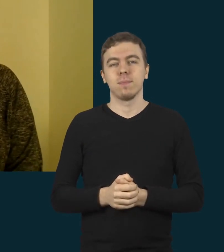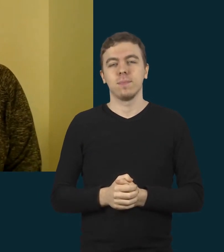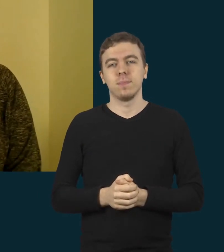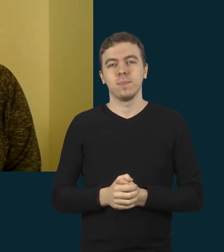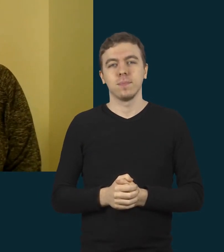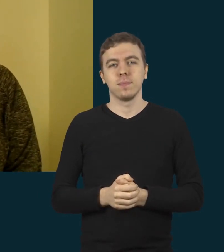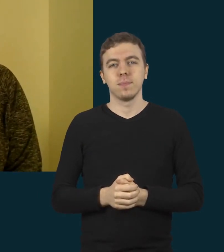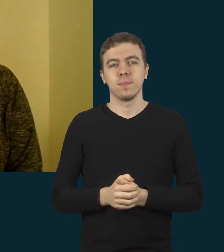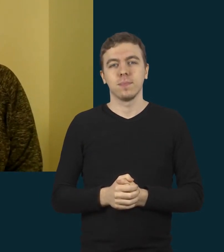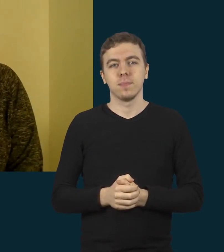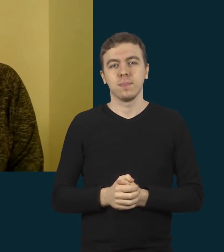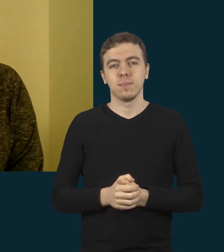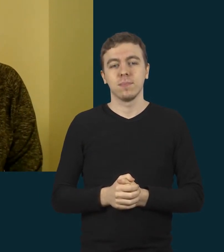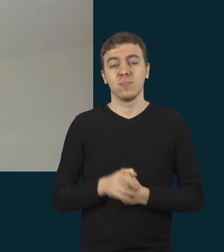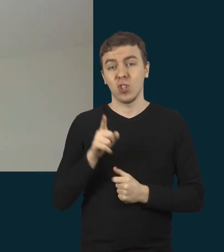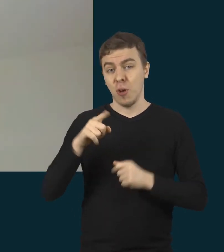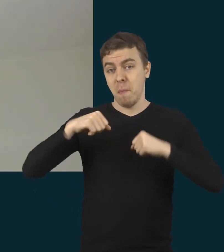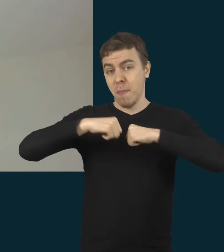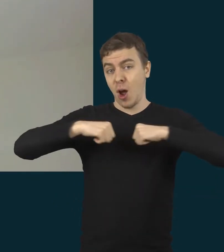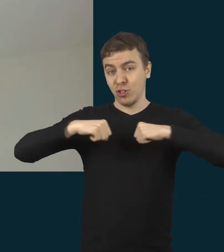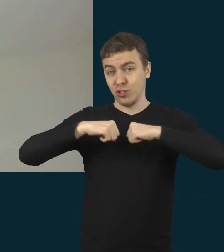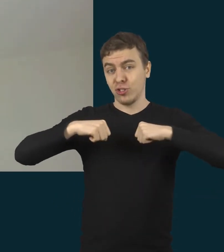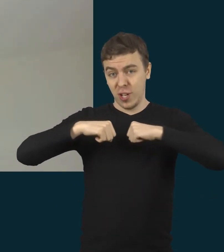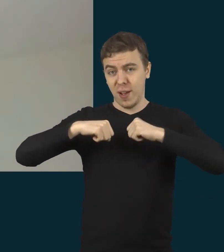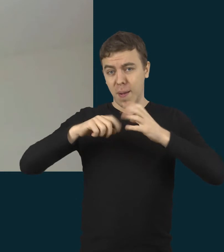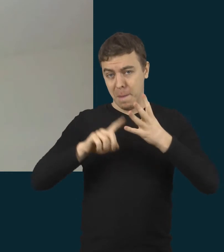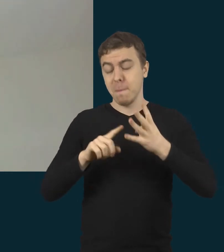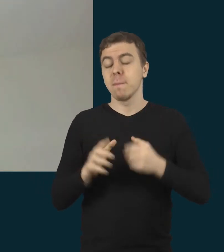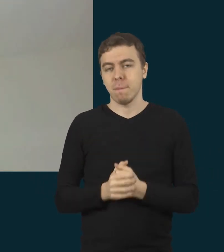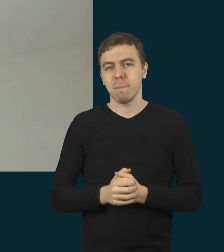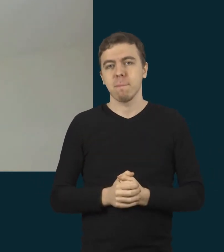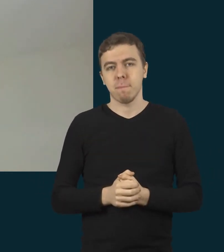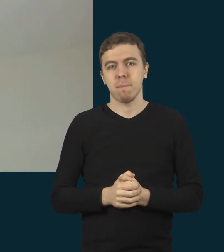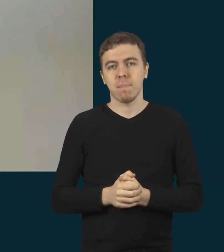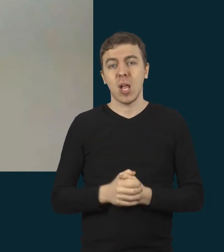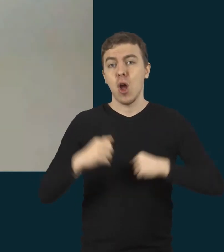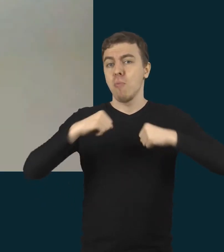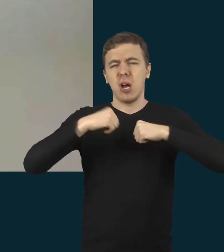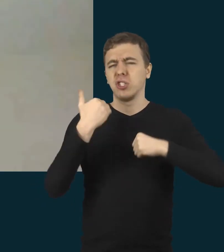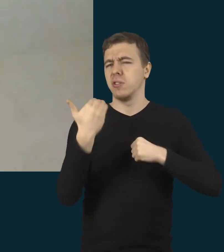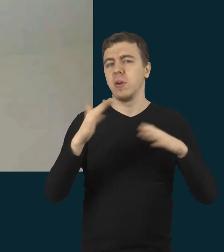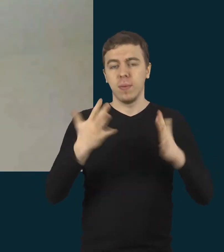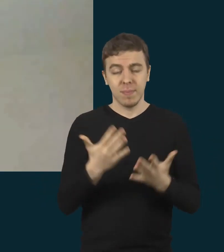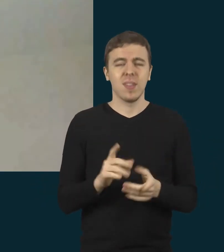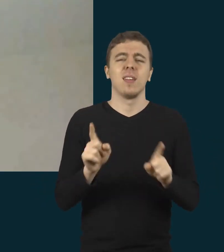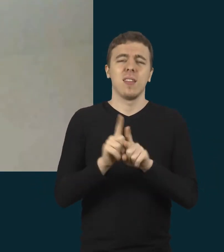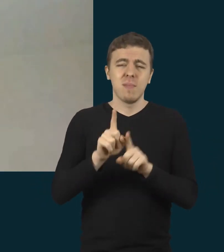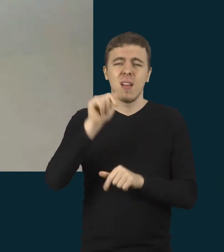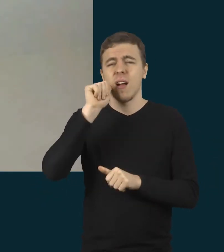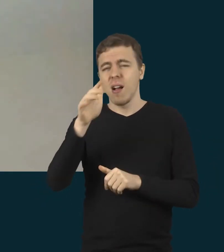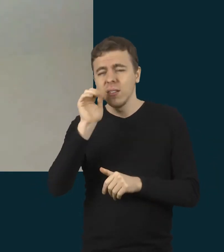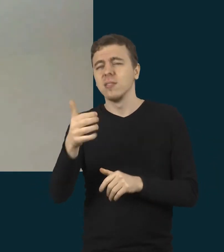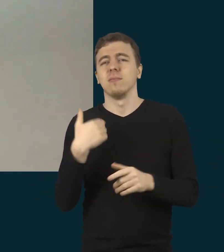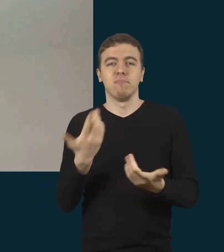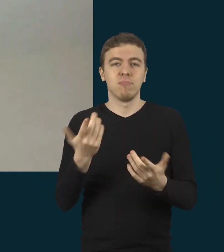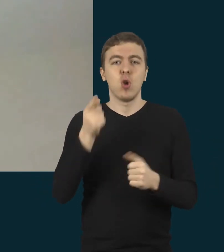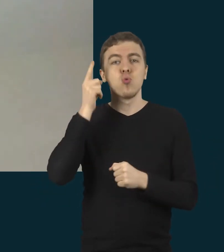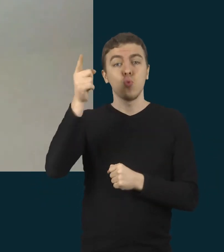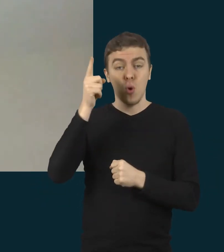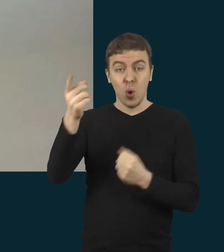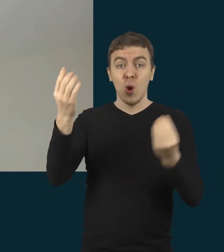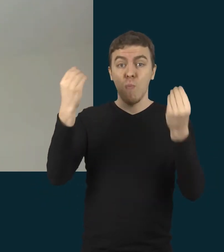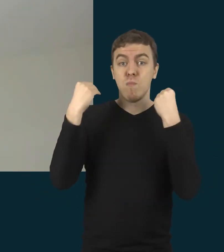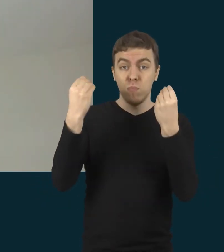Ir čia yra mankšta. Tai kas mankšta, tai kiekvieną dieną buvo irgi jungiama į mūsų nuotolinio